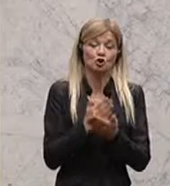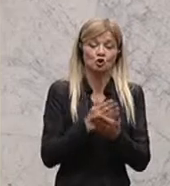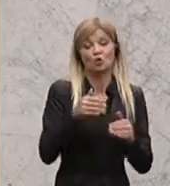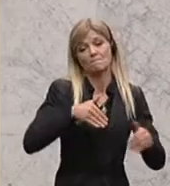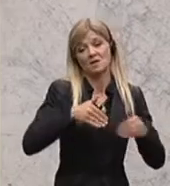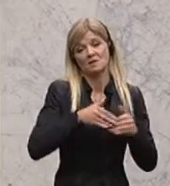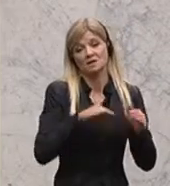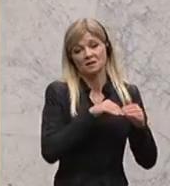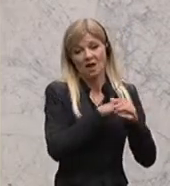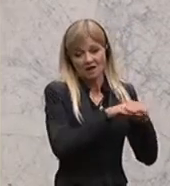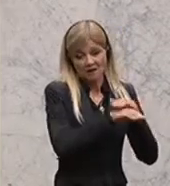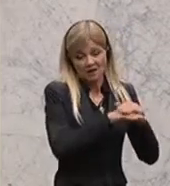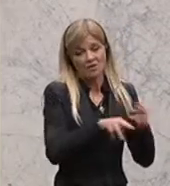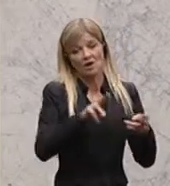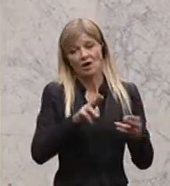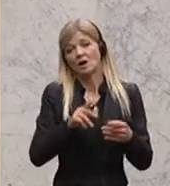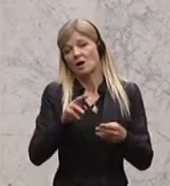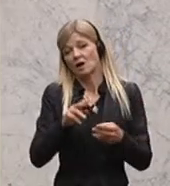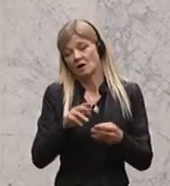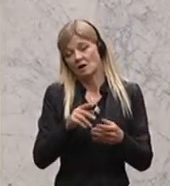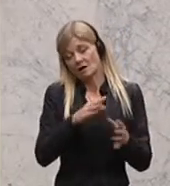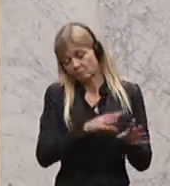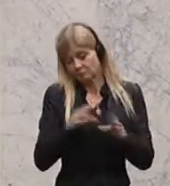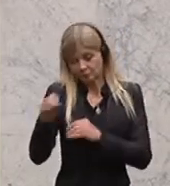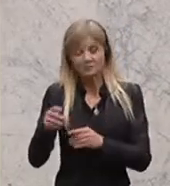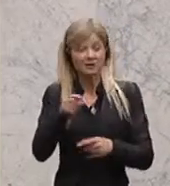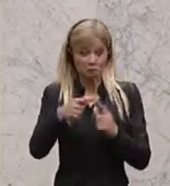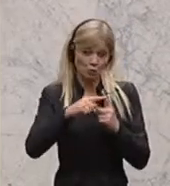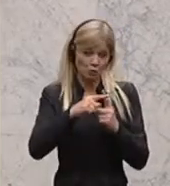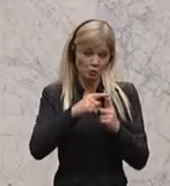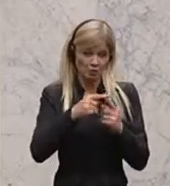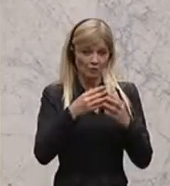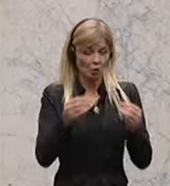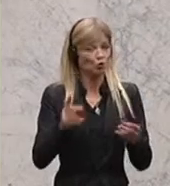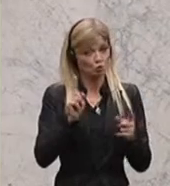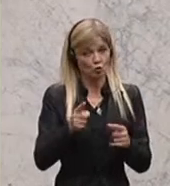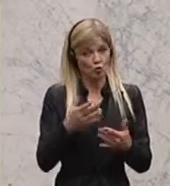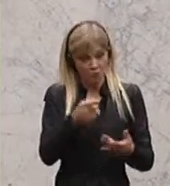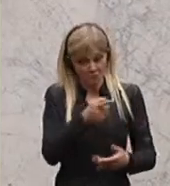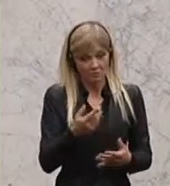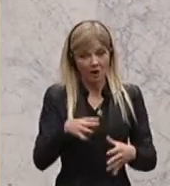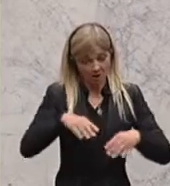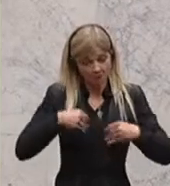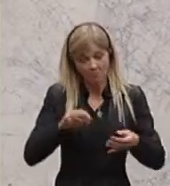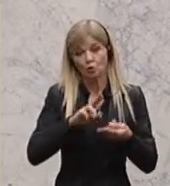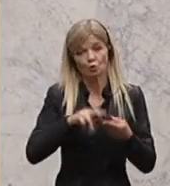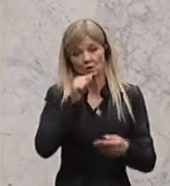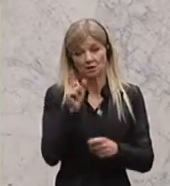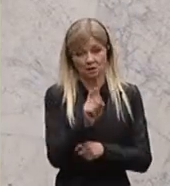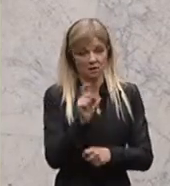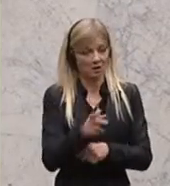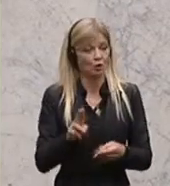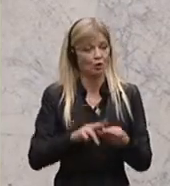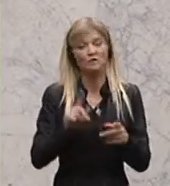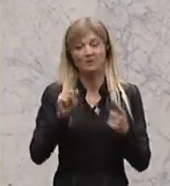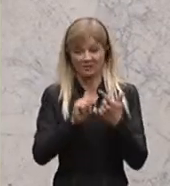Daher eine positive Lösung, die sollten Sie begrüßen und nicht kritisieren. Und zum Zweiten, auch was jetzt die Forschungsprämie anbelangt.